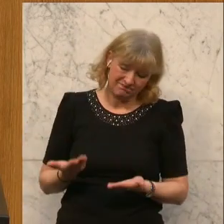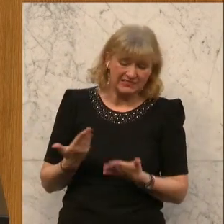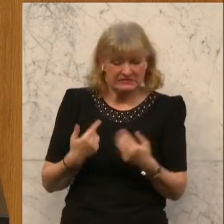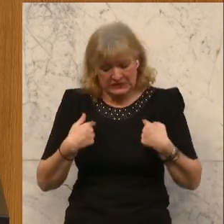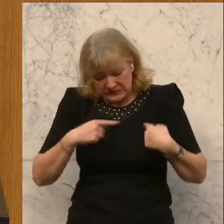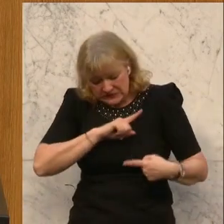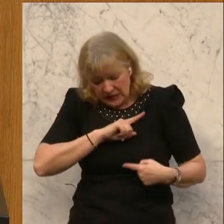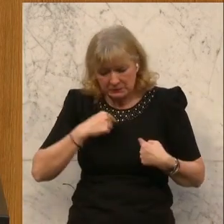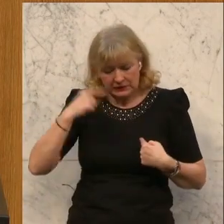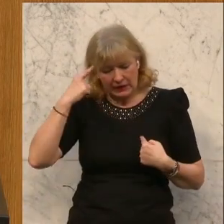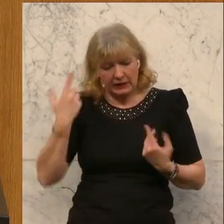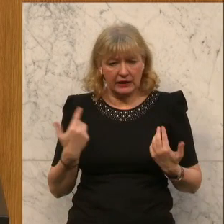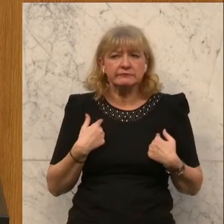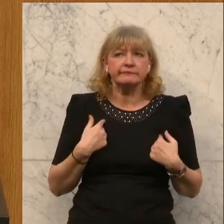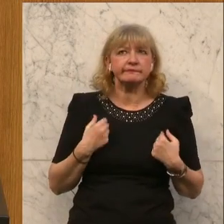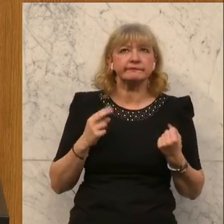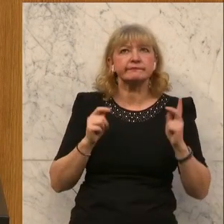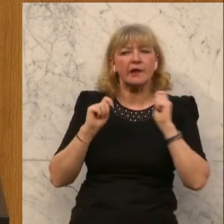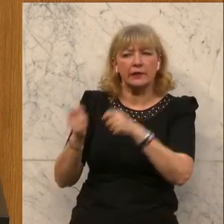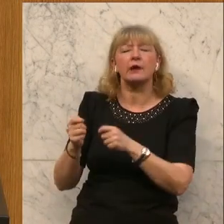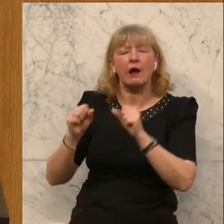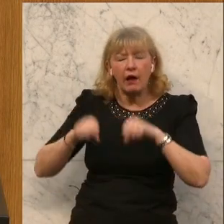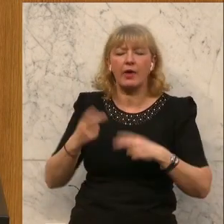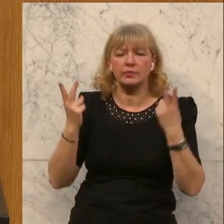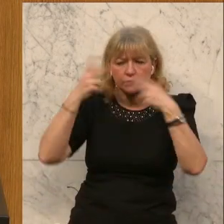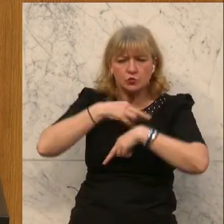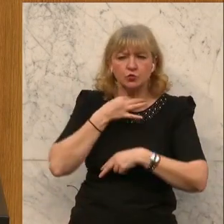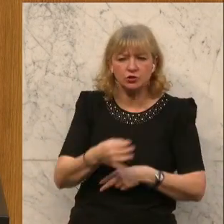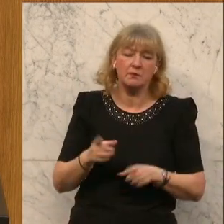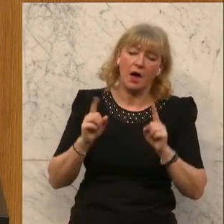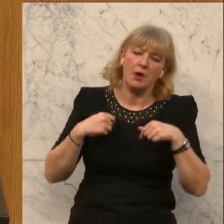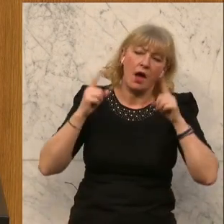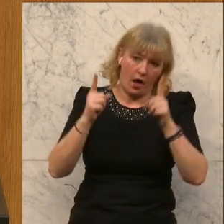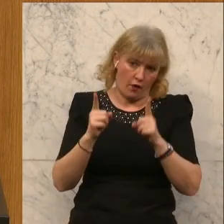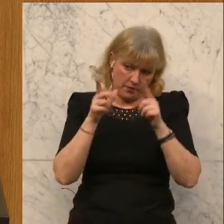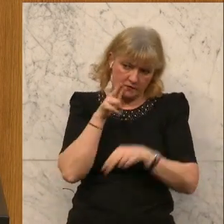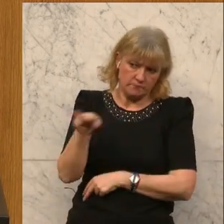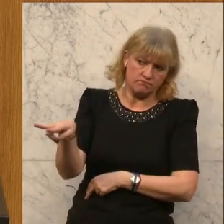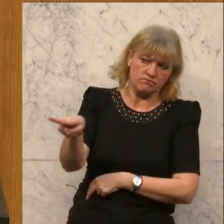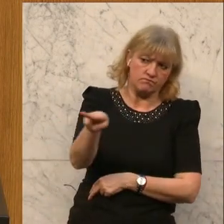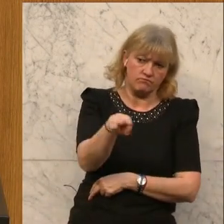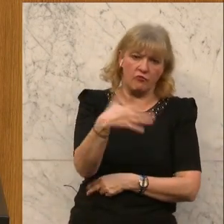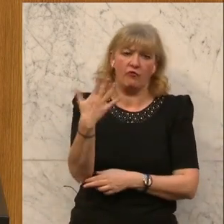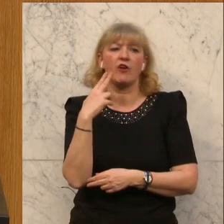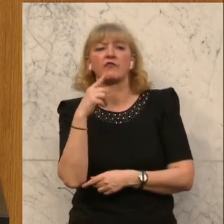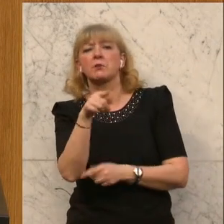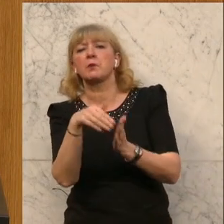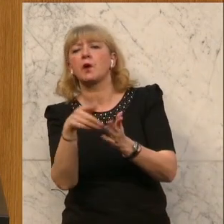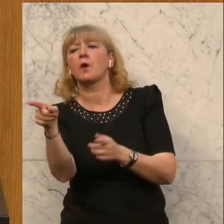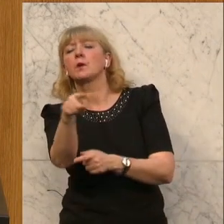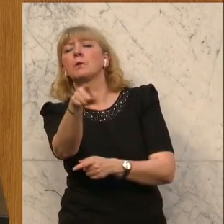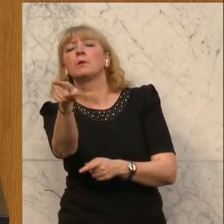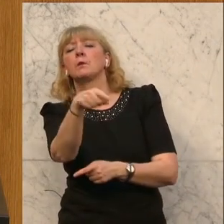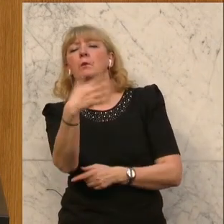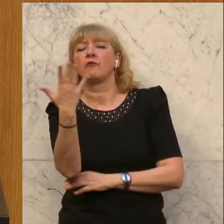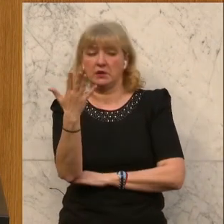mir, dass wir diesem Antrag zustimmen können. Aber wir werden genau achten, welche Firmen ihr diesbezüglich braucht. Und